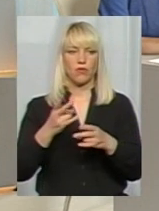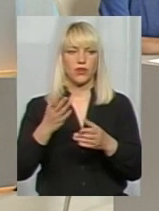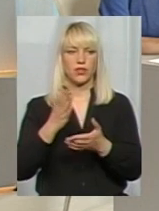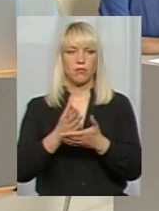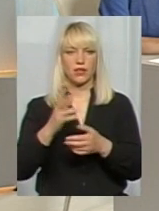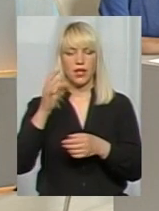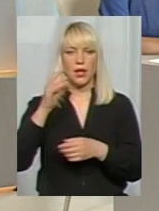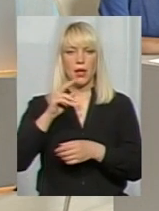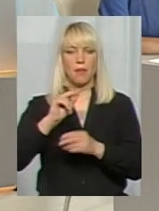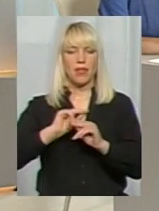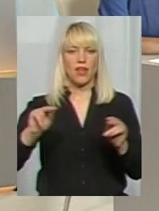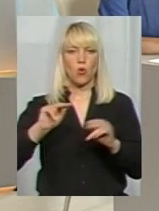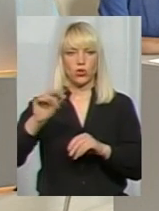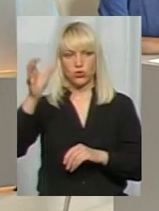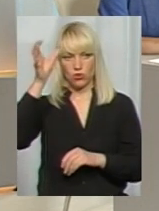педагогічну освіту.